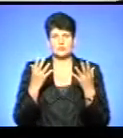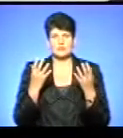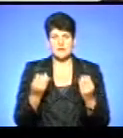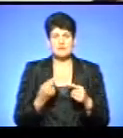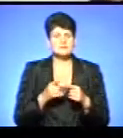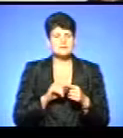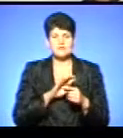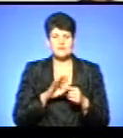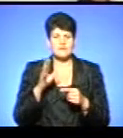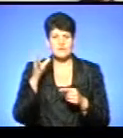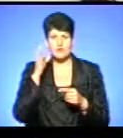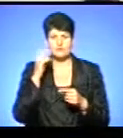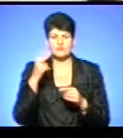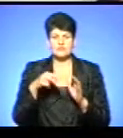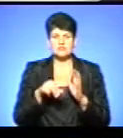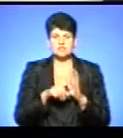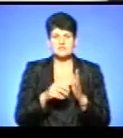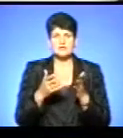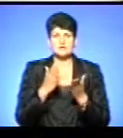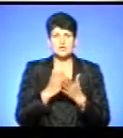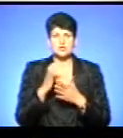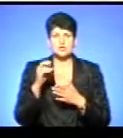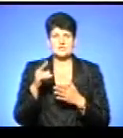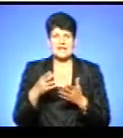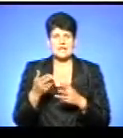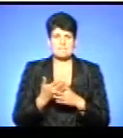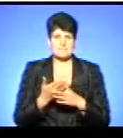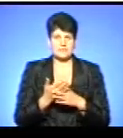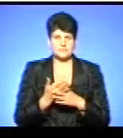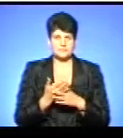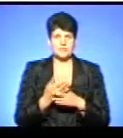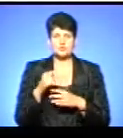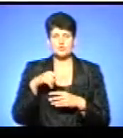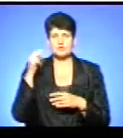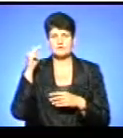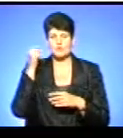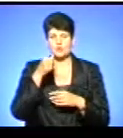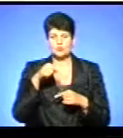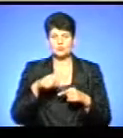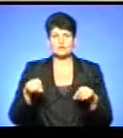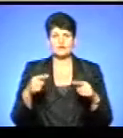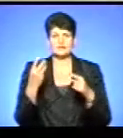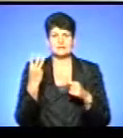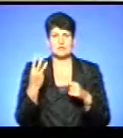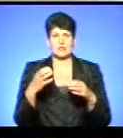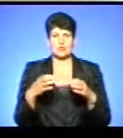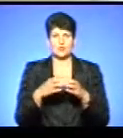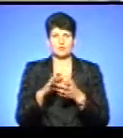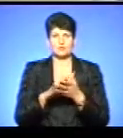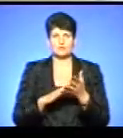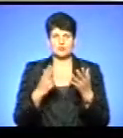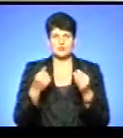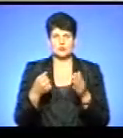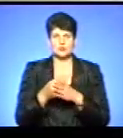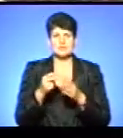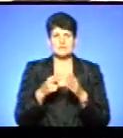Це не враховуючи 26 із них, які мають соціальні пільги. Цього навчального року тут створили три групи продовженого дня до